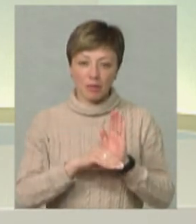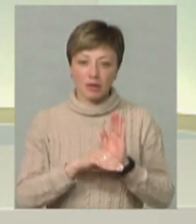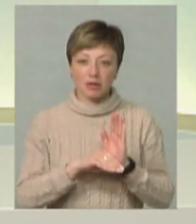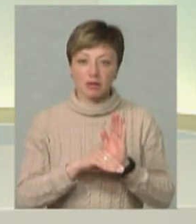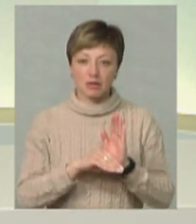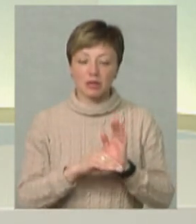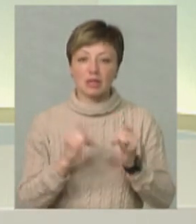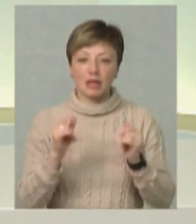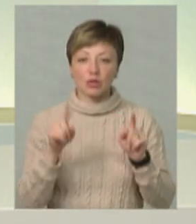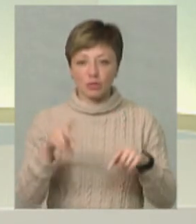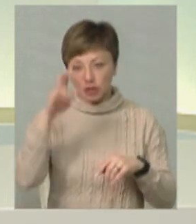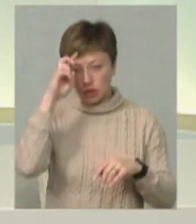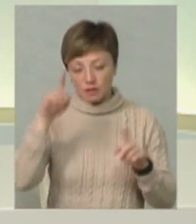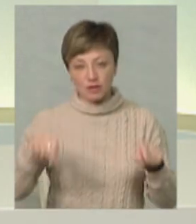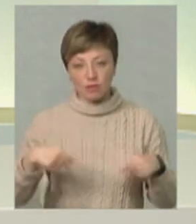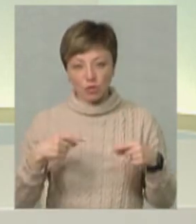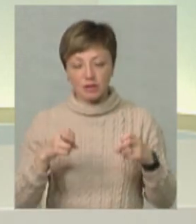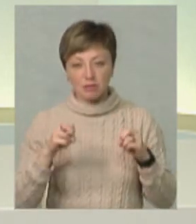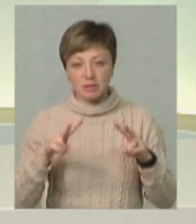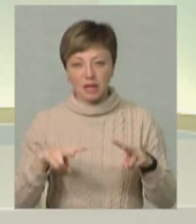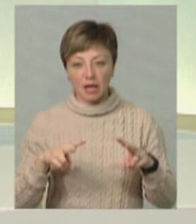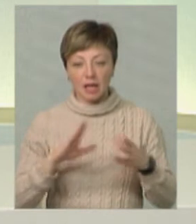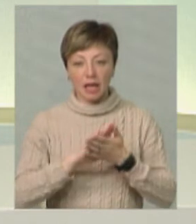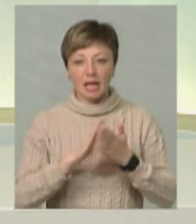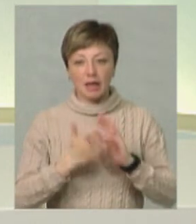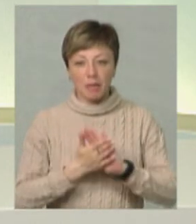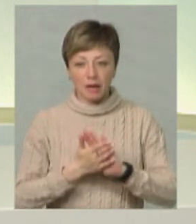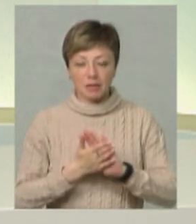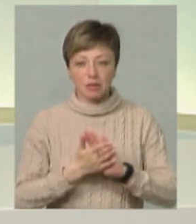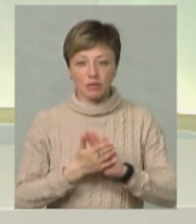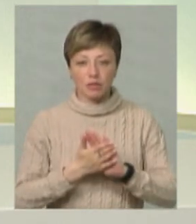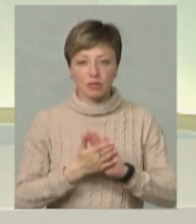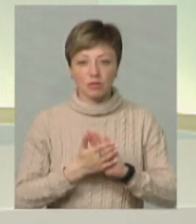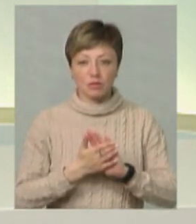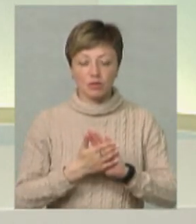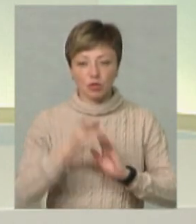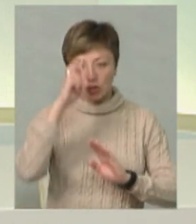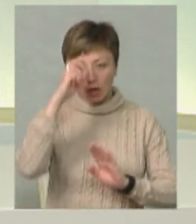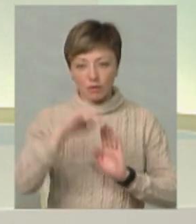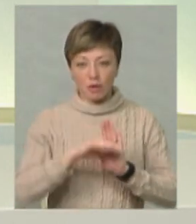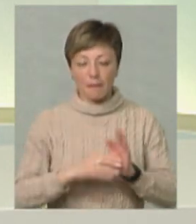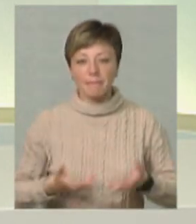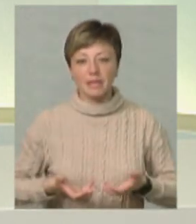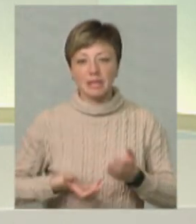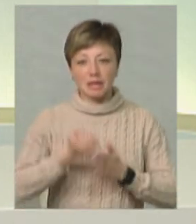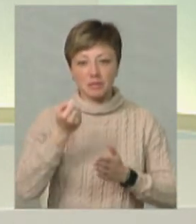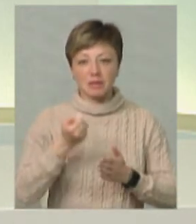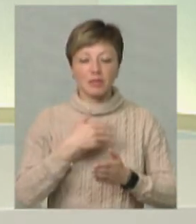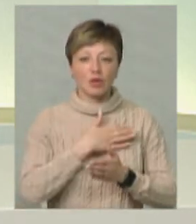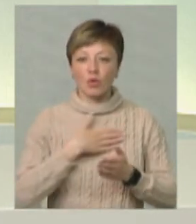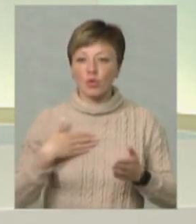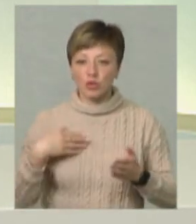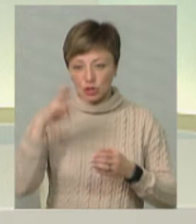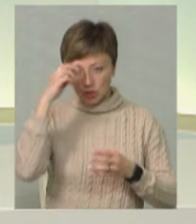для того, щоб держава створювала такий спеціальний клімат, щоб була державна програма по підтримці, де можна було. Ми не хочемо, щоб